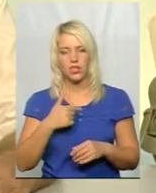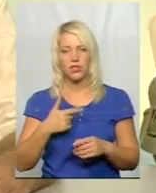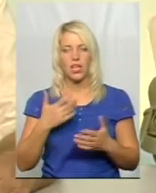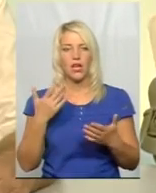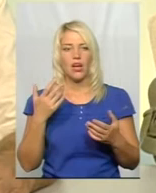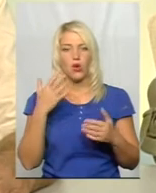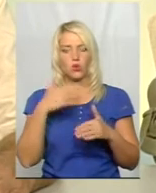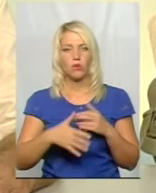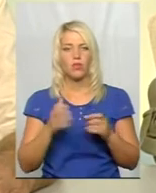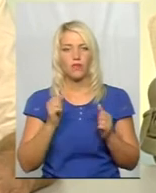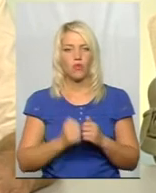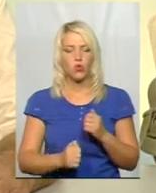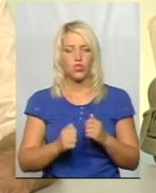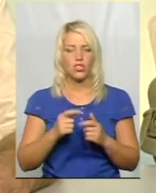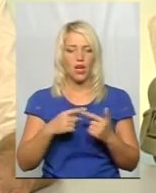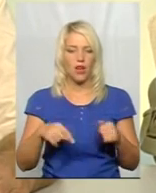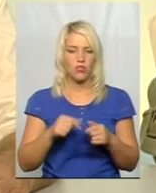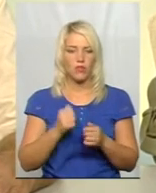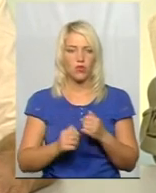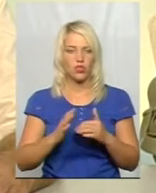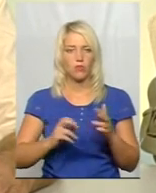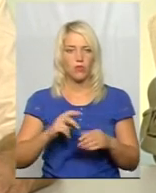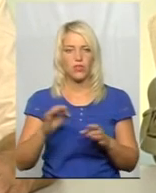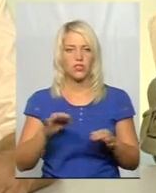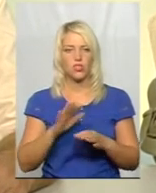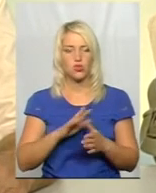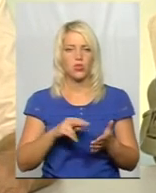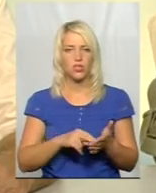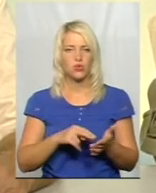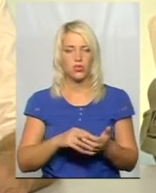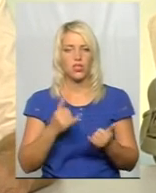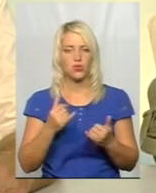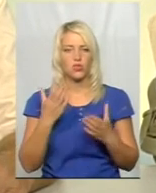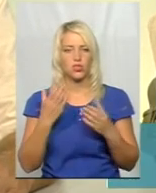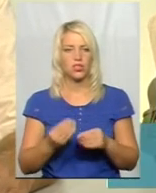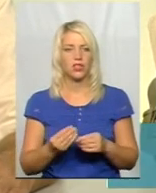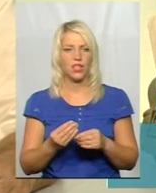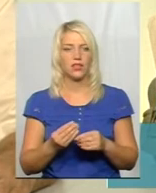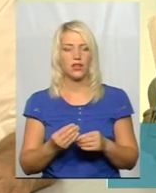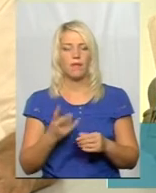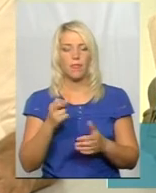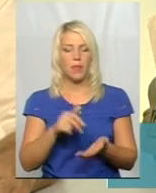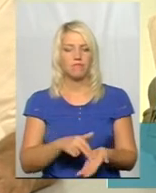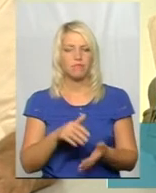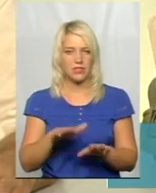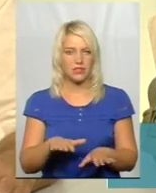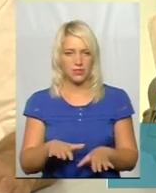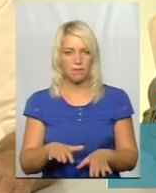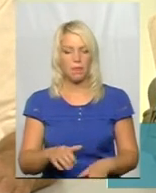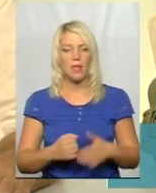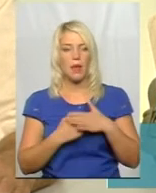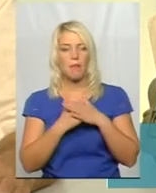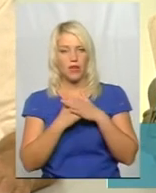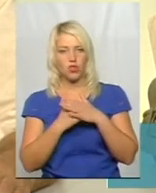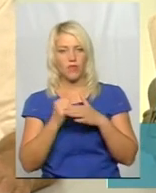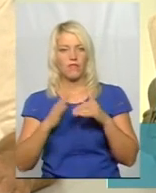в кожній галузі, в кожній професії нічого не стоїть навіть на сьогоднішній день, нічого не стоїть на місці. Базові